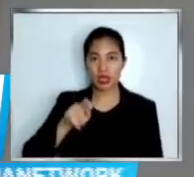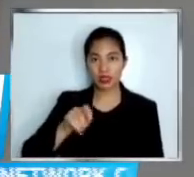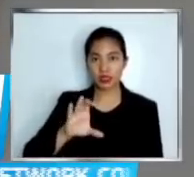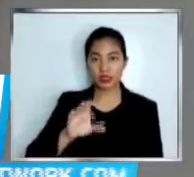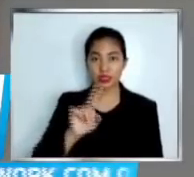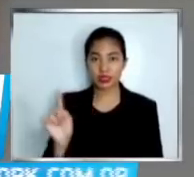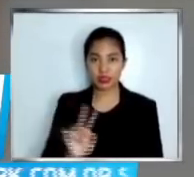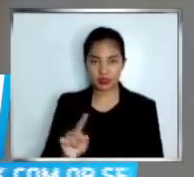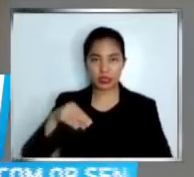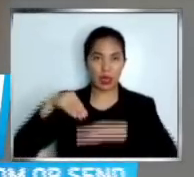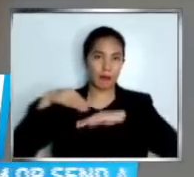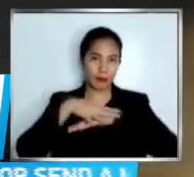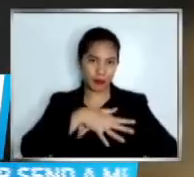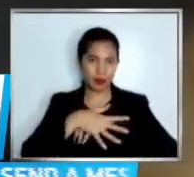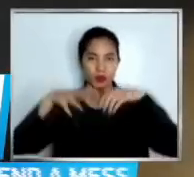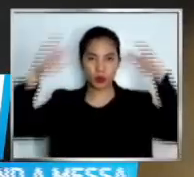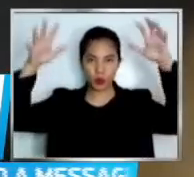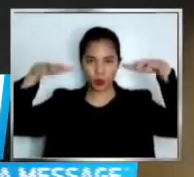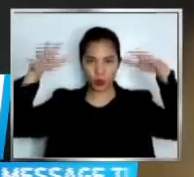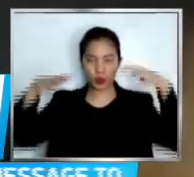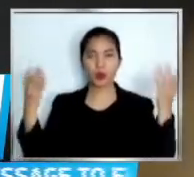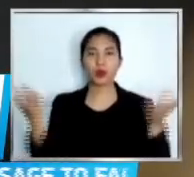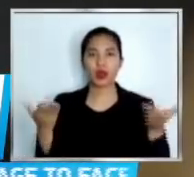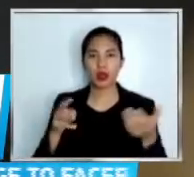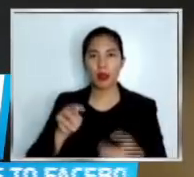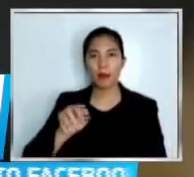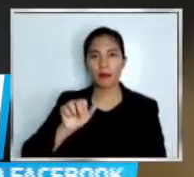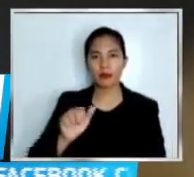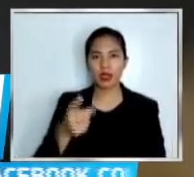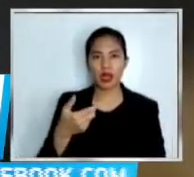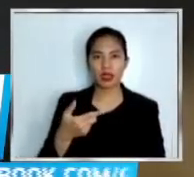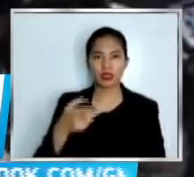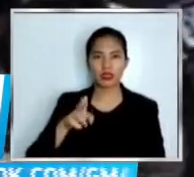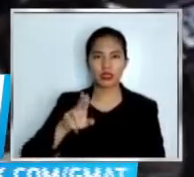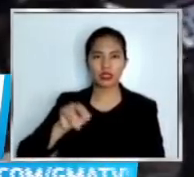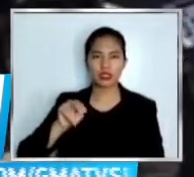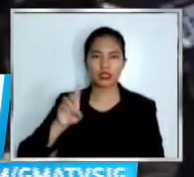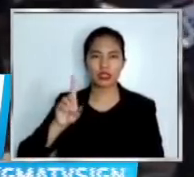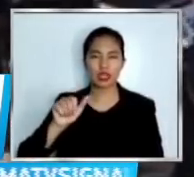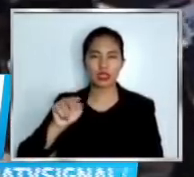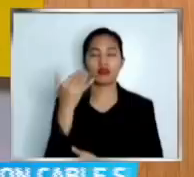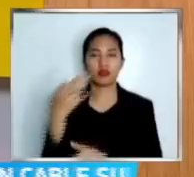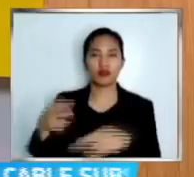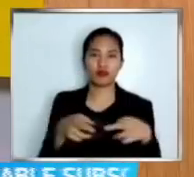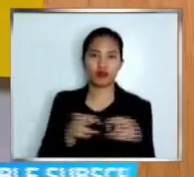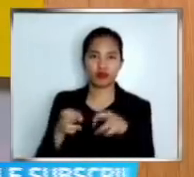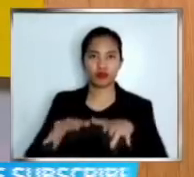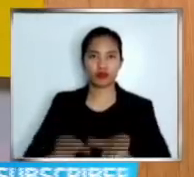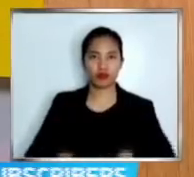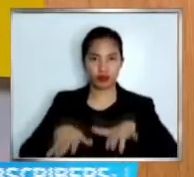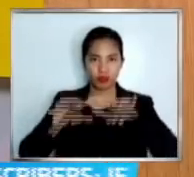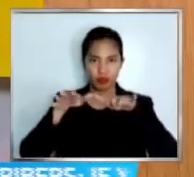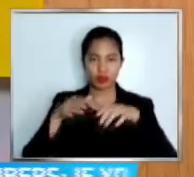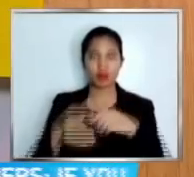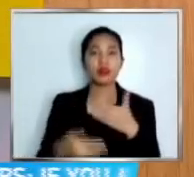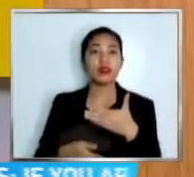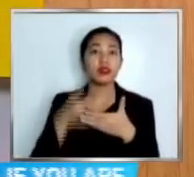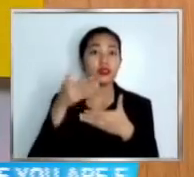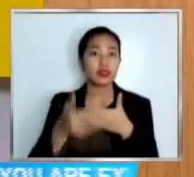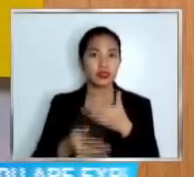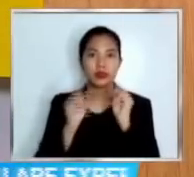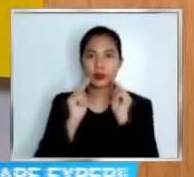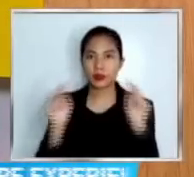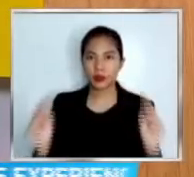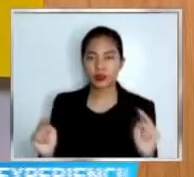Maguindanao. Ilang pamilya ang pinalikas dahil sa baha matapos umapaw ang Pulanggi River. Samantala, limang bahay ang